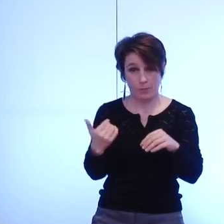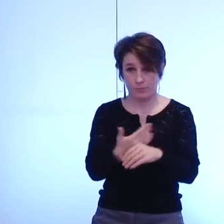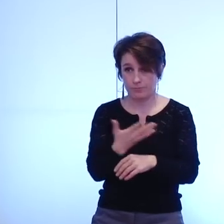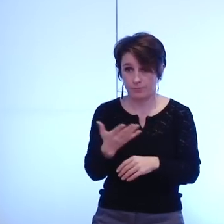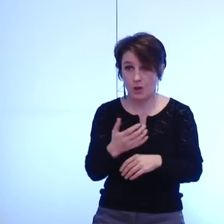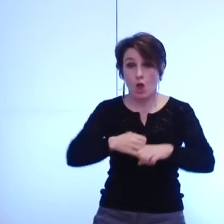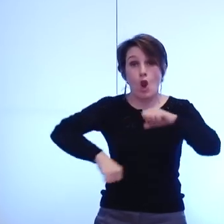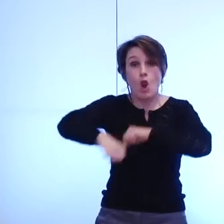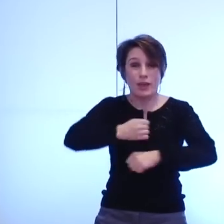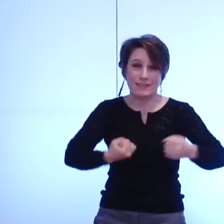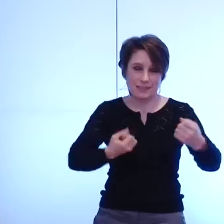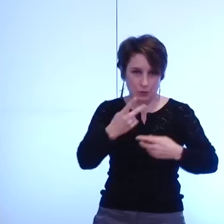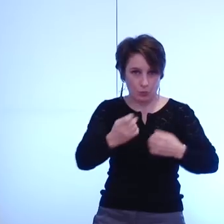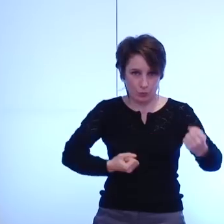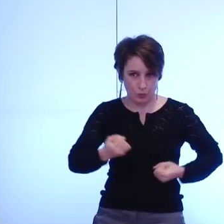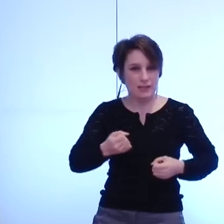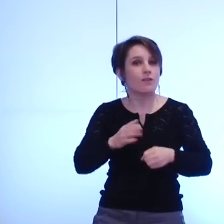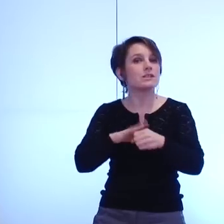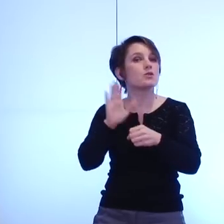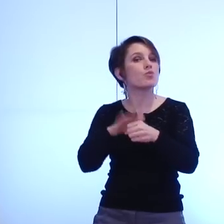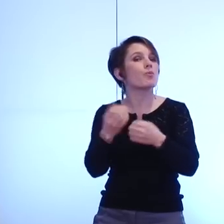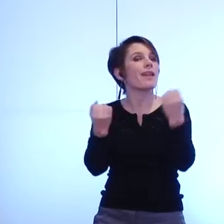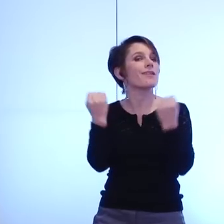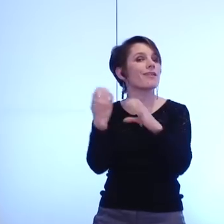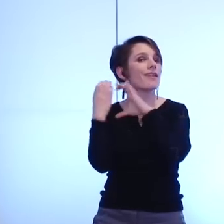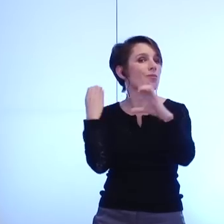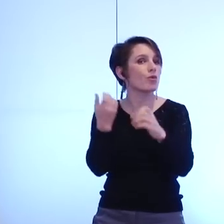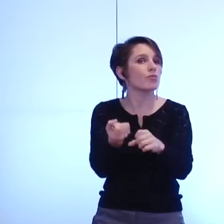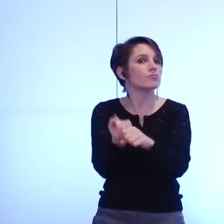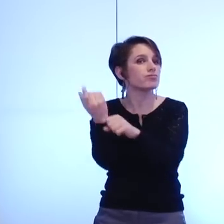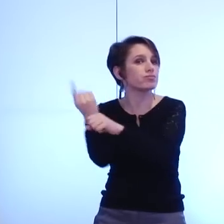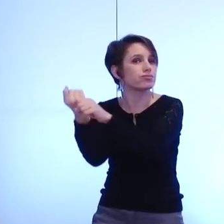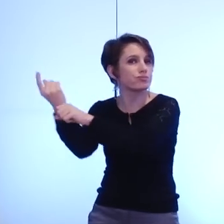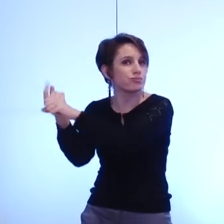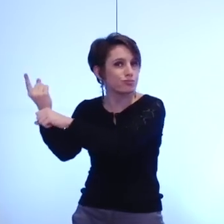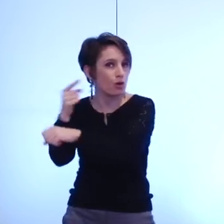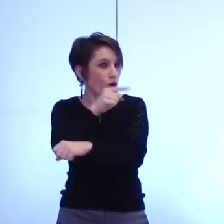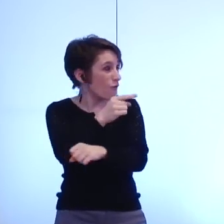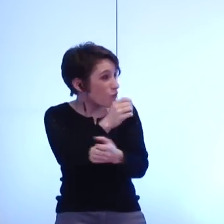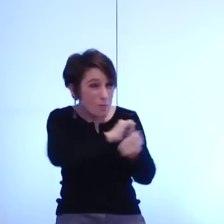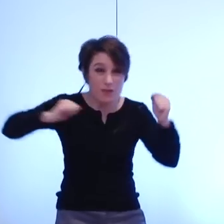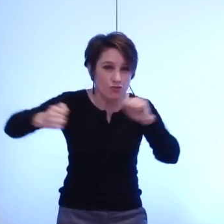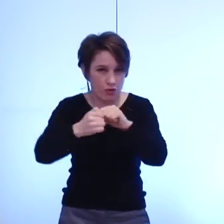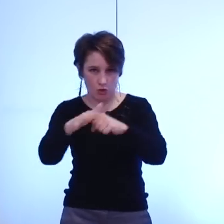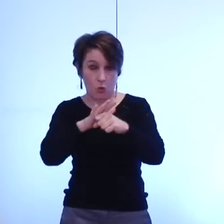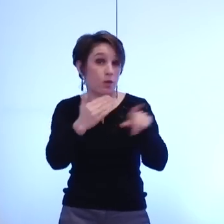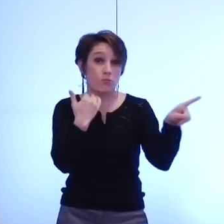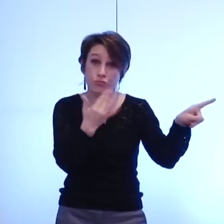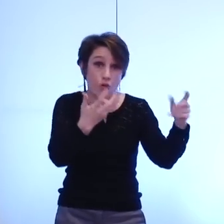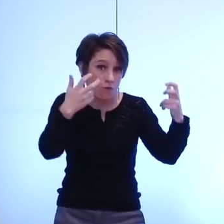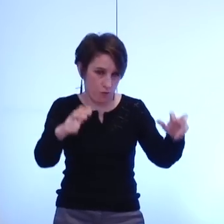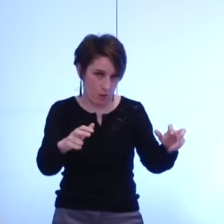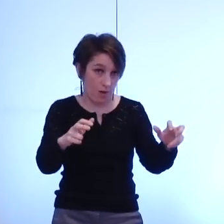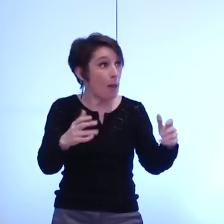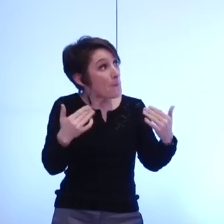de ce service et que vous voulez au plus vite équilibrer ce budget